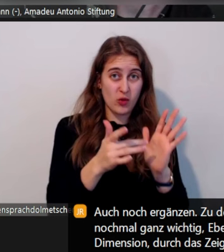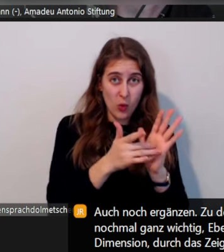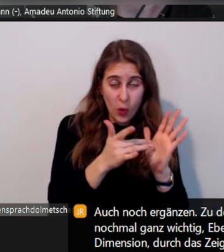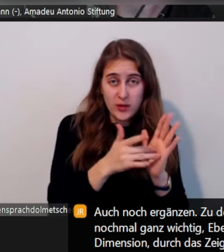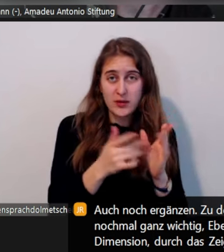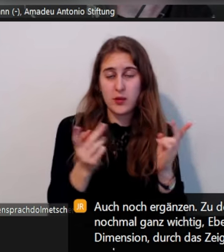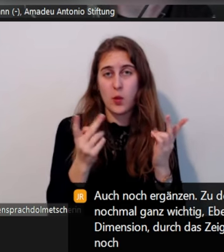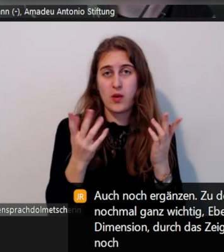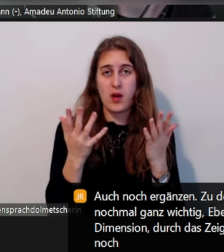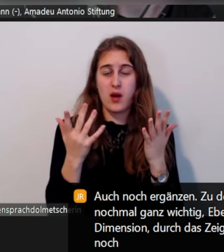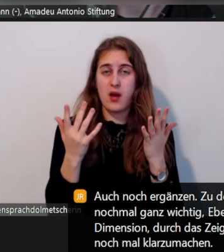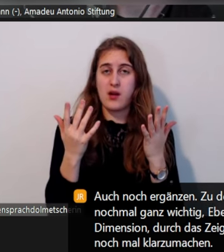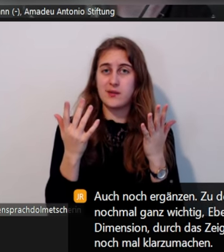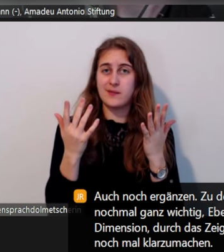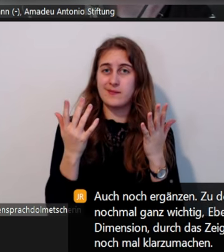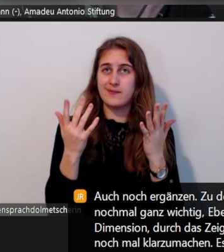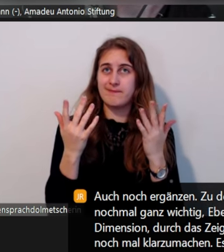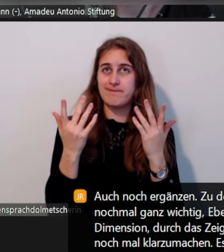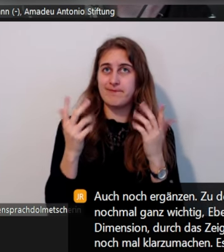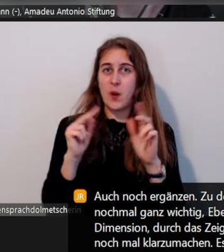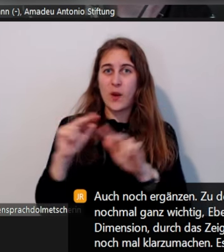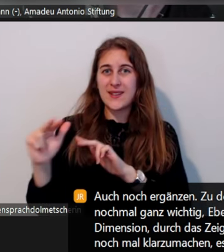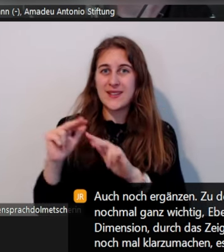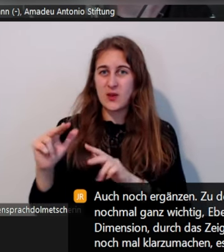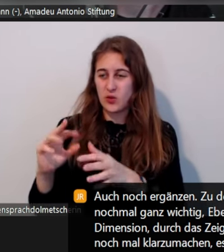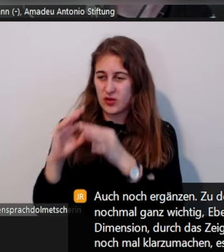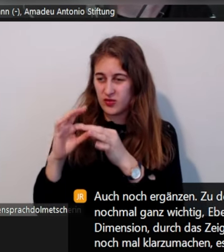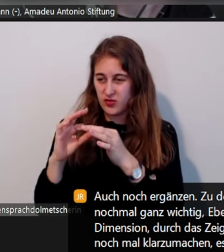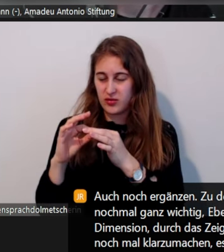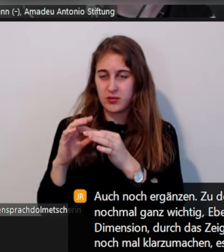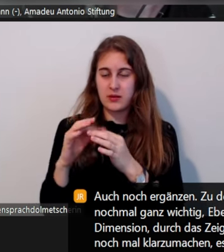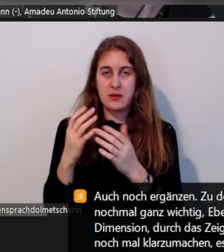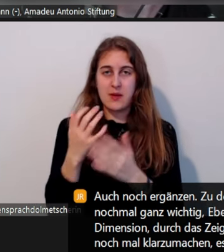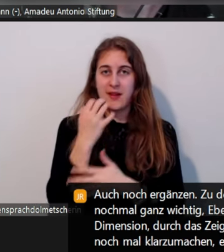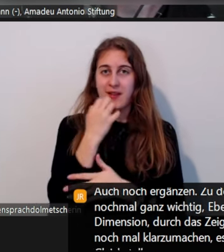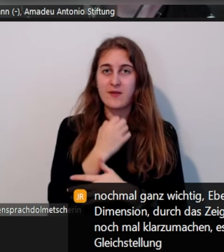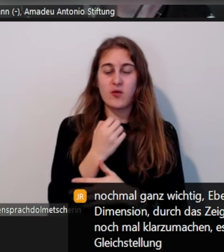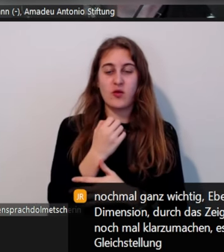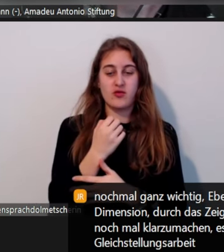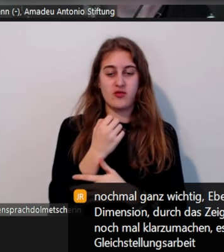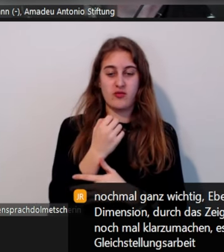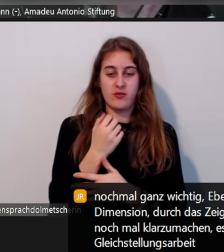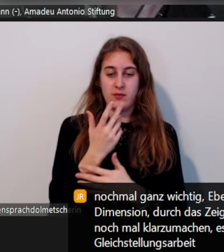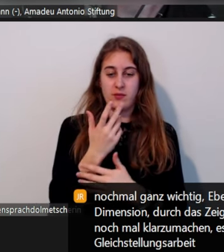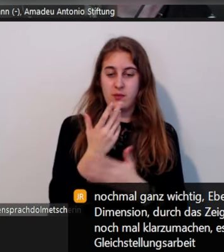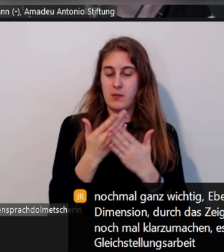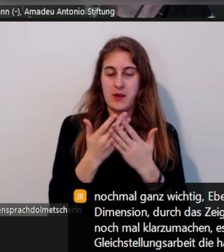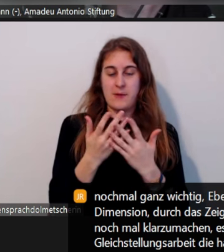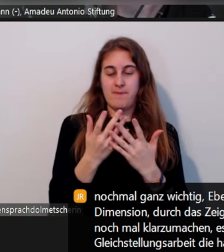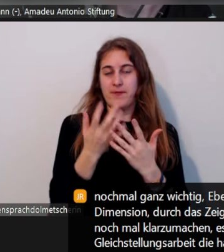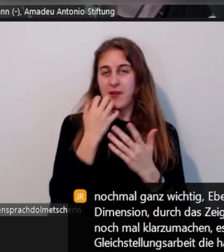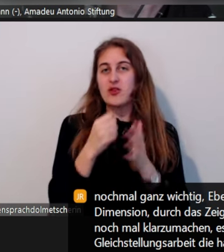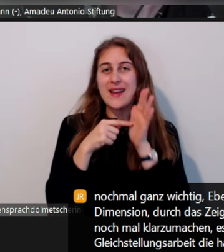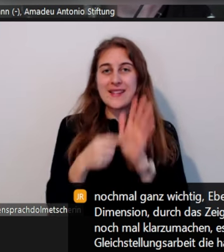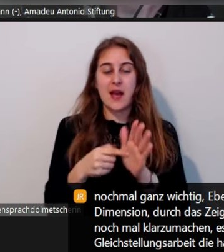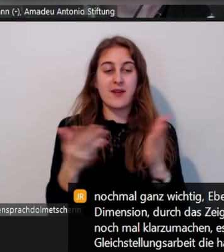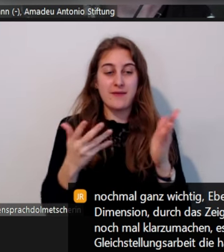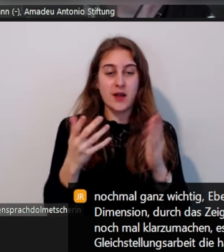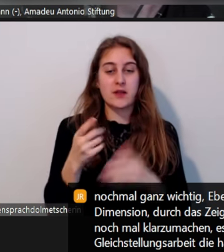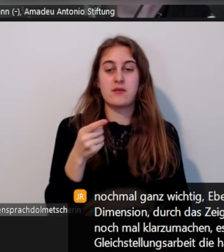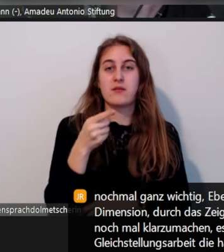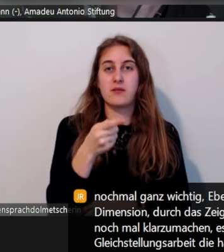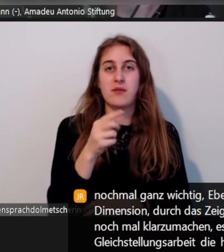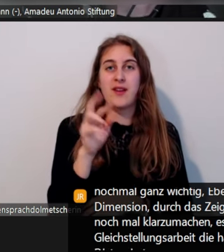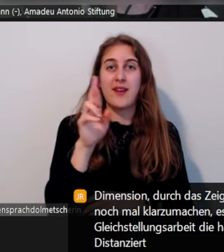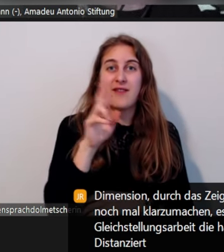das auch nochmal klarzumachen. Es geht ja darum, dass die Gegner von Gleichstellungsarbeit, die haben eine Haltung, die sind entweder